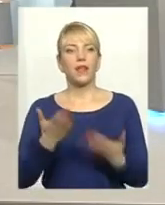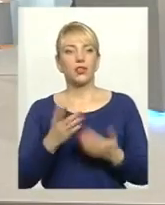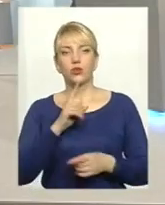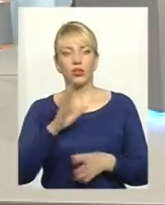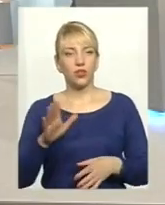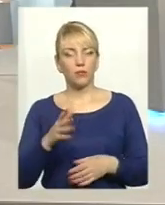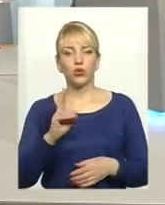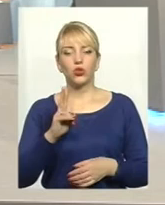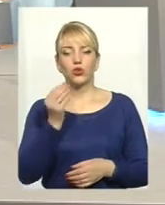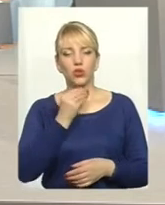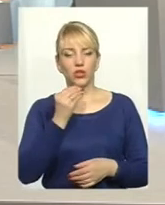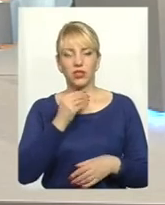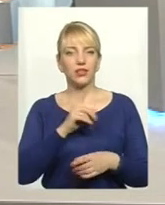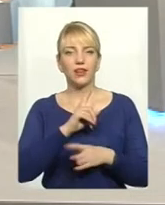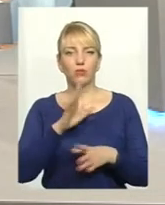захочеться виселитися іти в